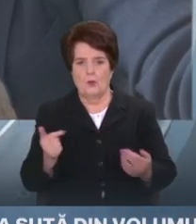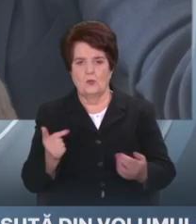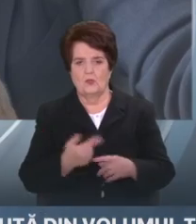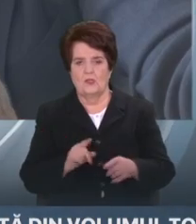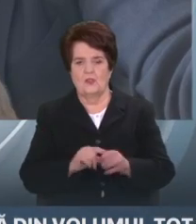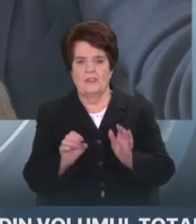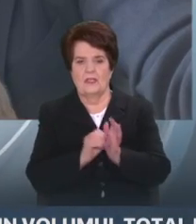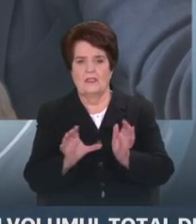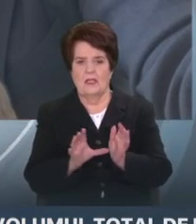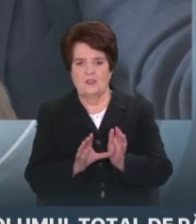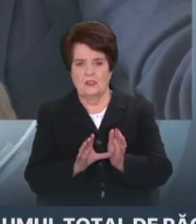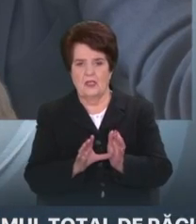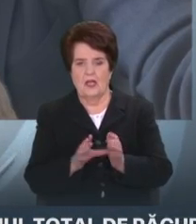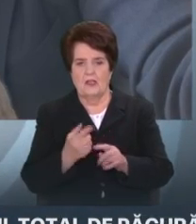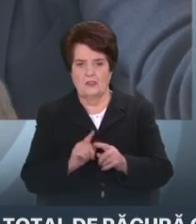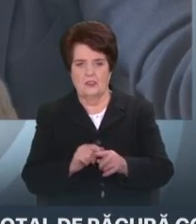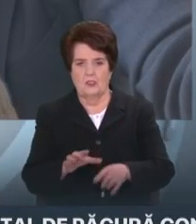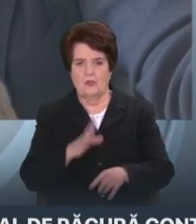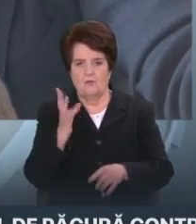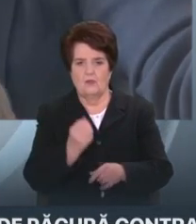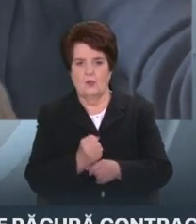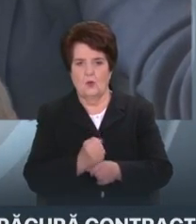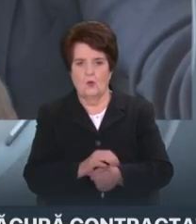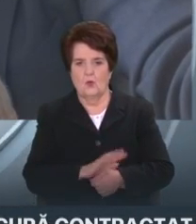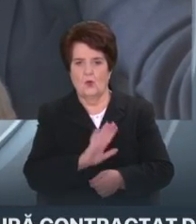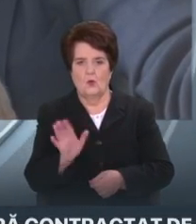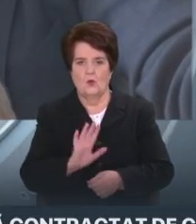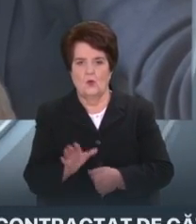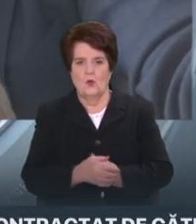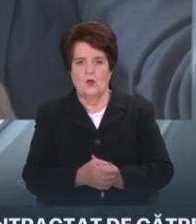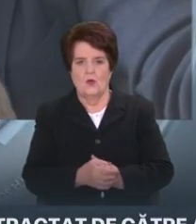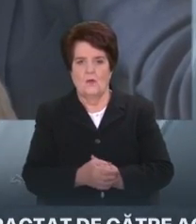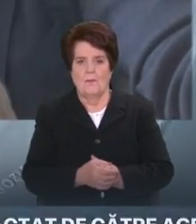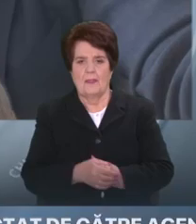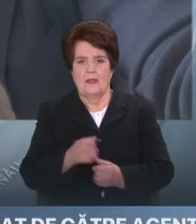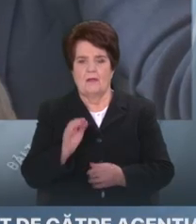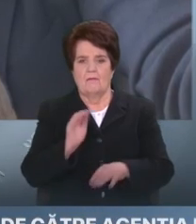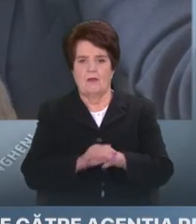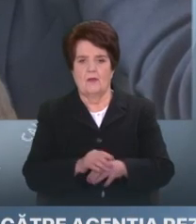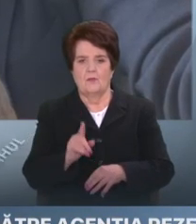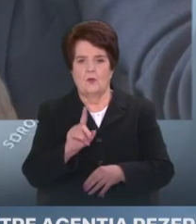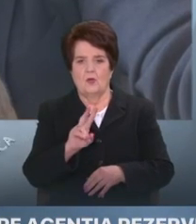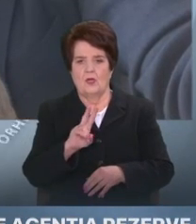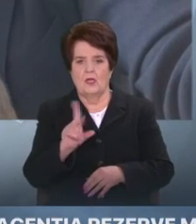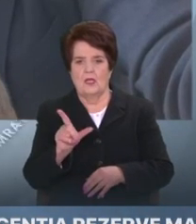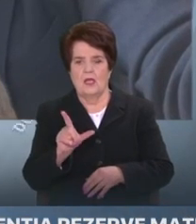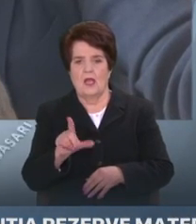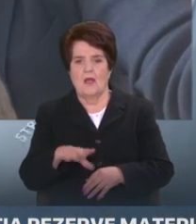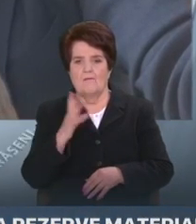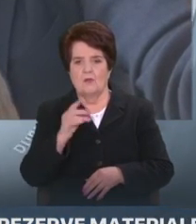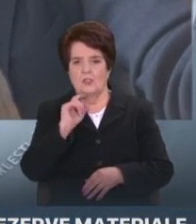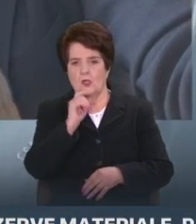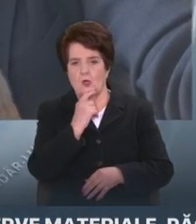energie electrică. S-a întâmplat acest lucru? Numai ce v-am spus. Datorită faptului că au fost economii de gaze naturale